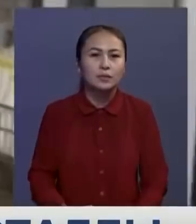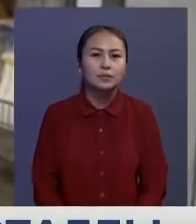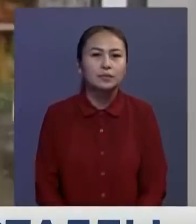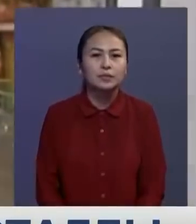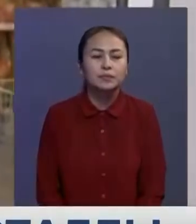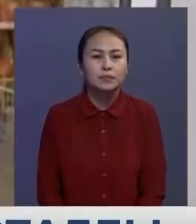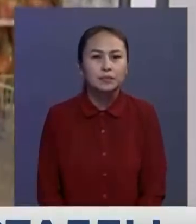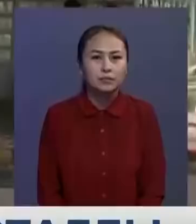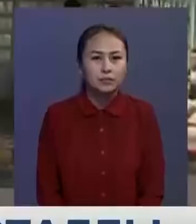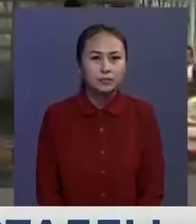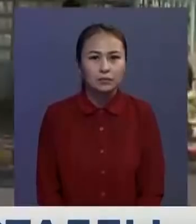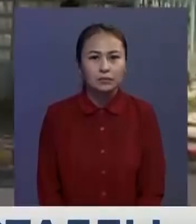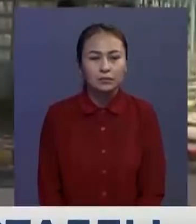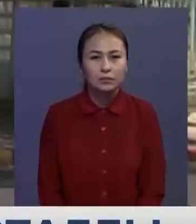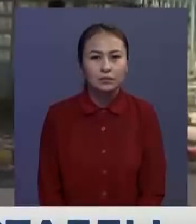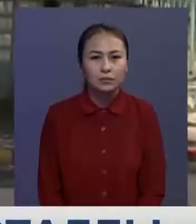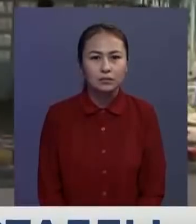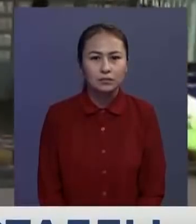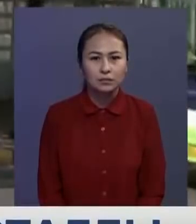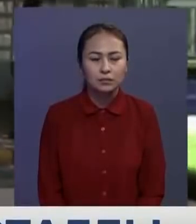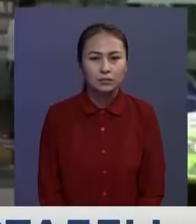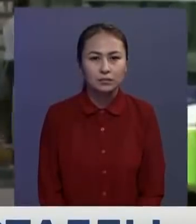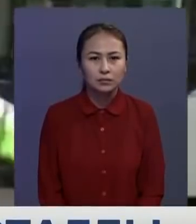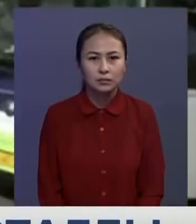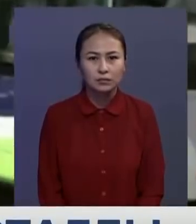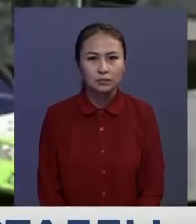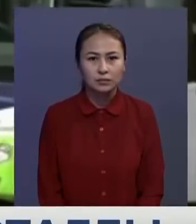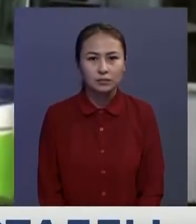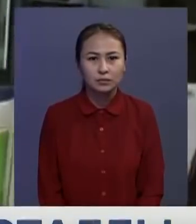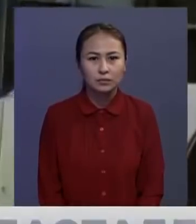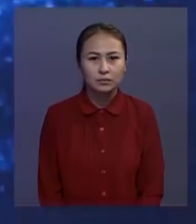тартат. ғани Мұқаш Сергей Ауслендер, Хабар 24, Израил.